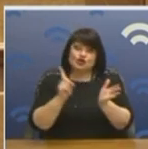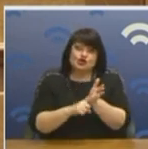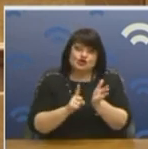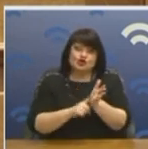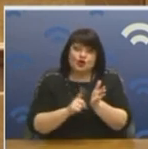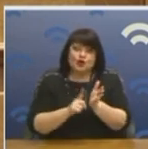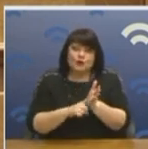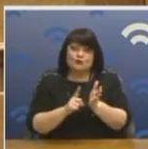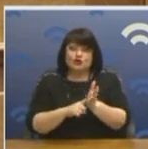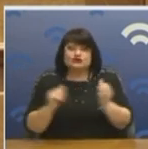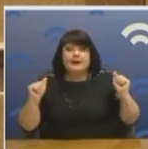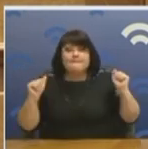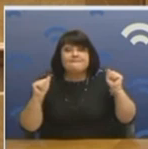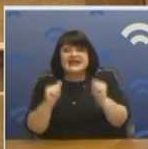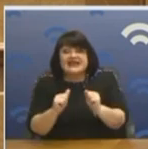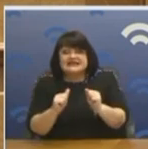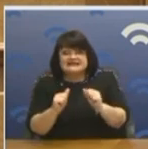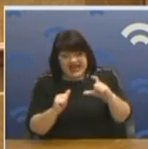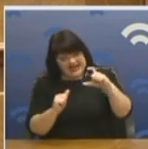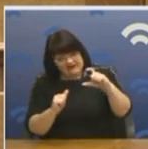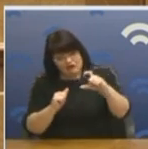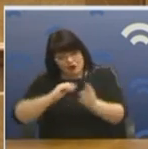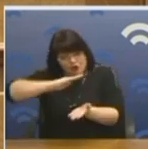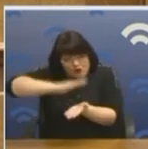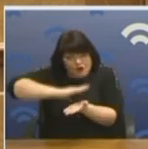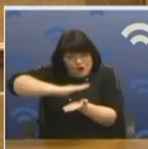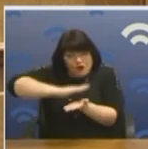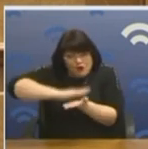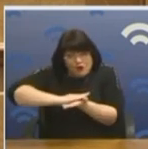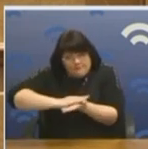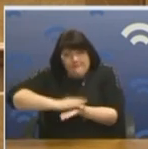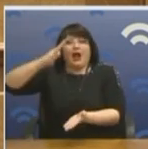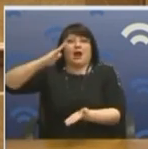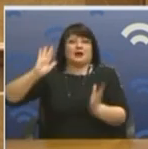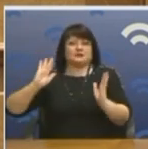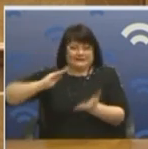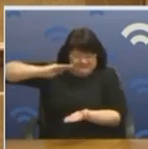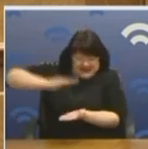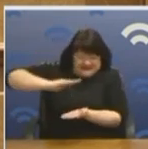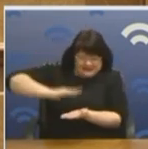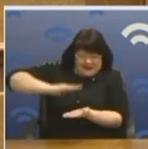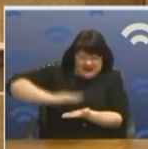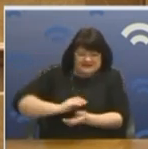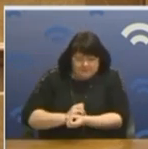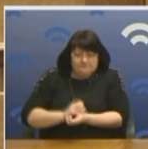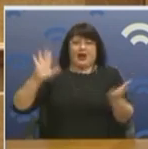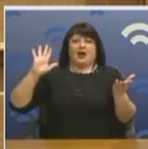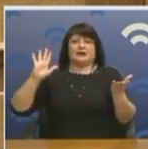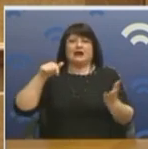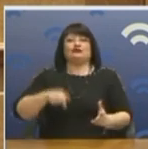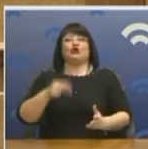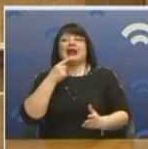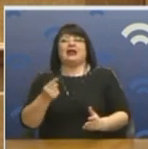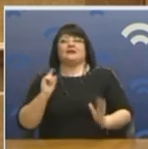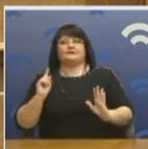ξέρετε τη λέγη της πίεσης. Όσο πιέζεις τον ΑΤΜΟΠΟ στα κάτω τόσο εκτινάσετε. Και ας το λέω γιατί κάνετε λάθη με την ελληνική λύση.